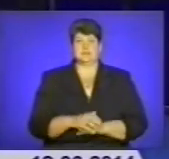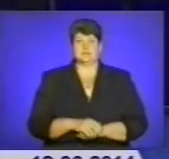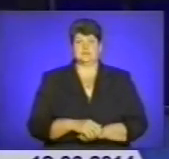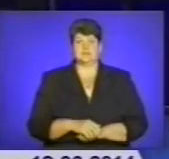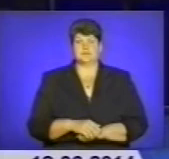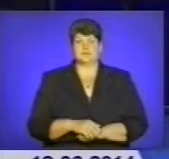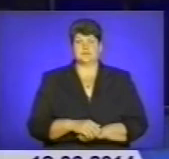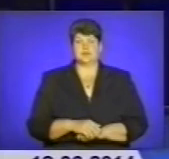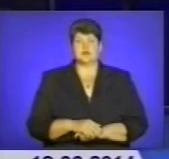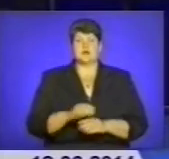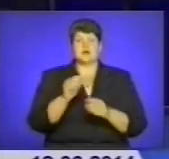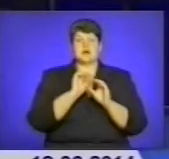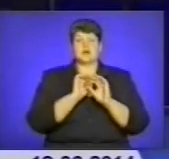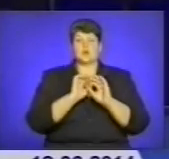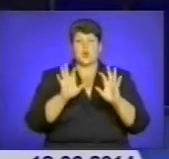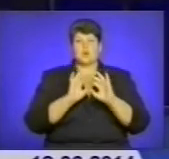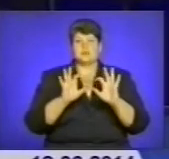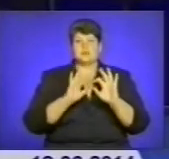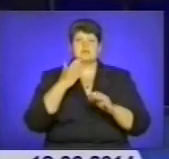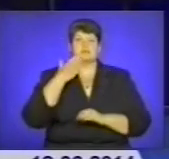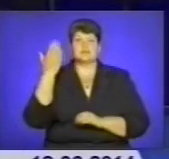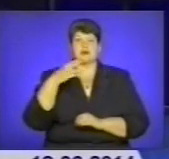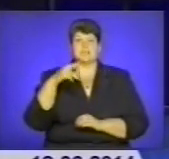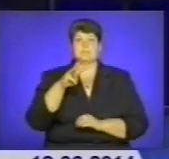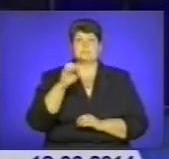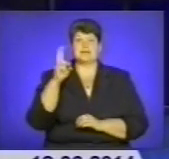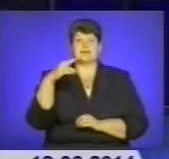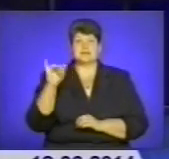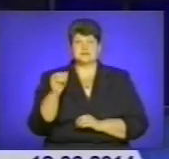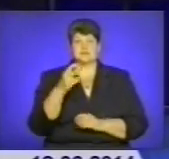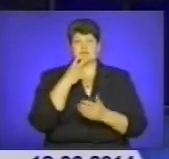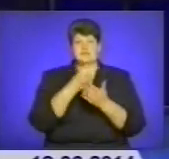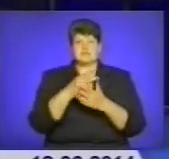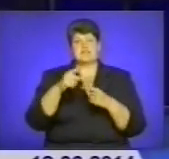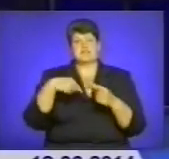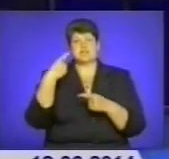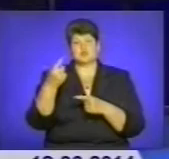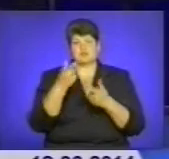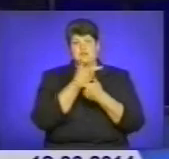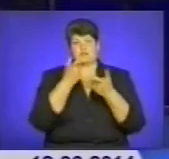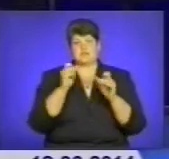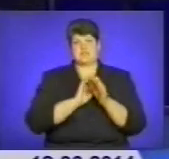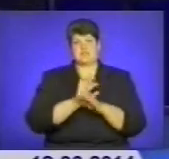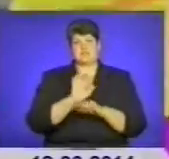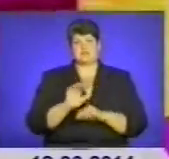Коментар начальника управління транспорту Тернопільської міської ради Ігорі Меденського щодо цих питань дивіться у наступних інформаційних випусках.